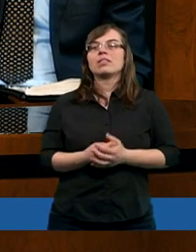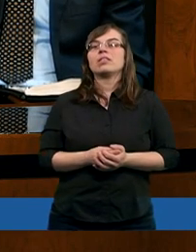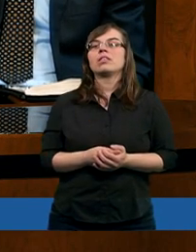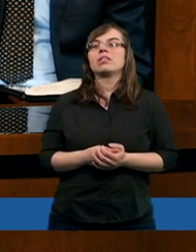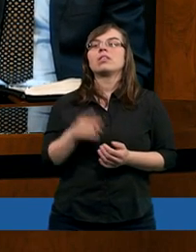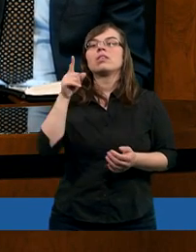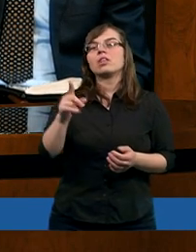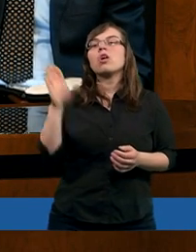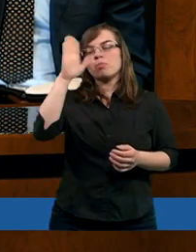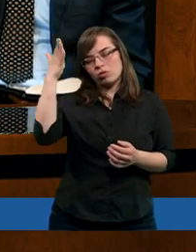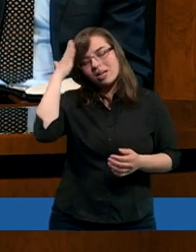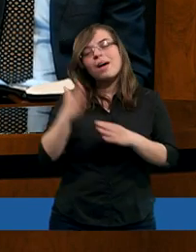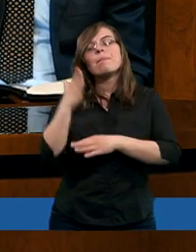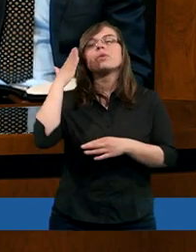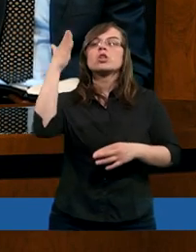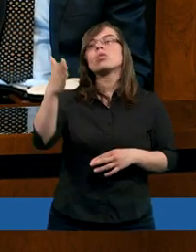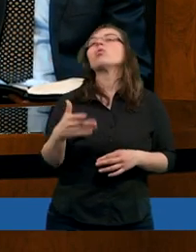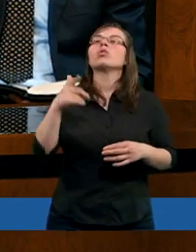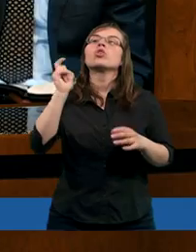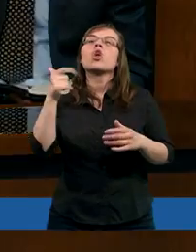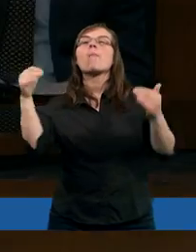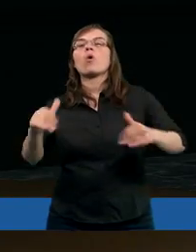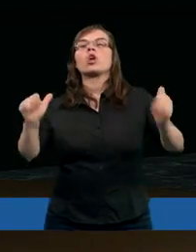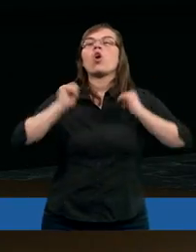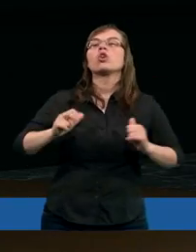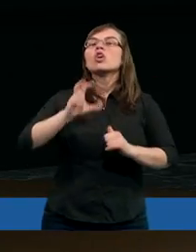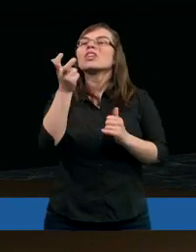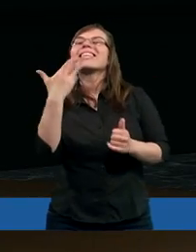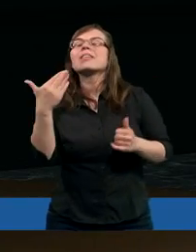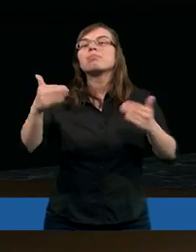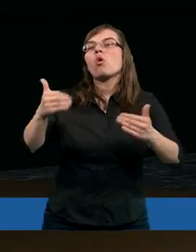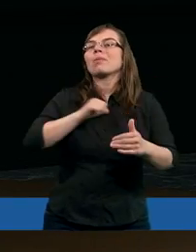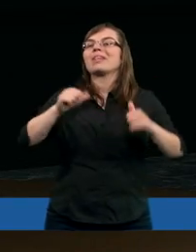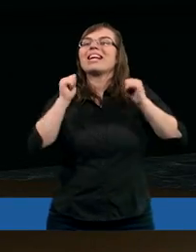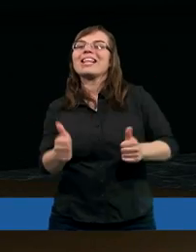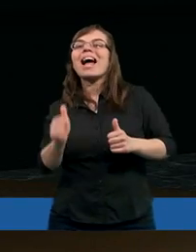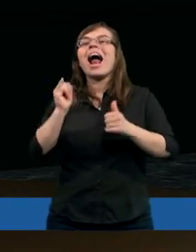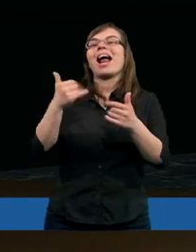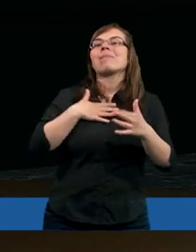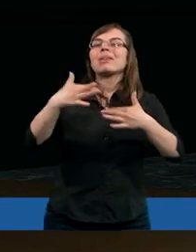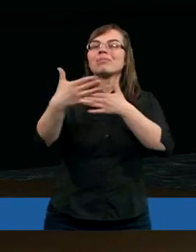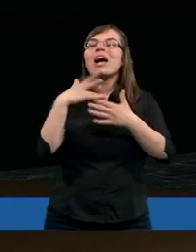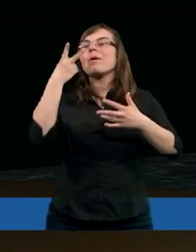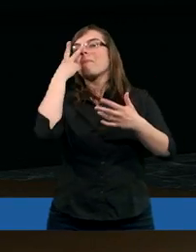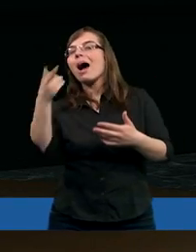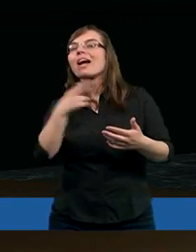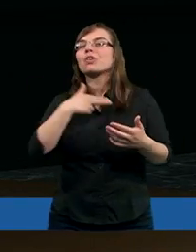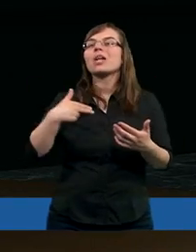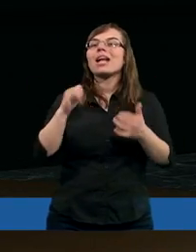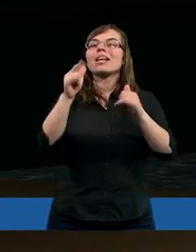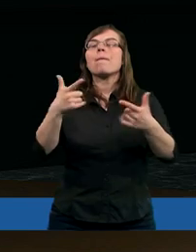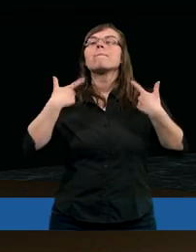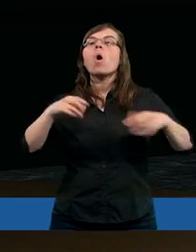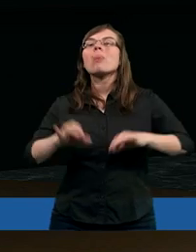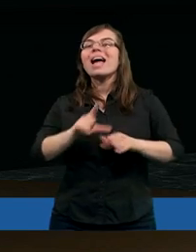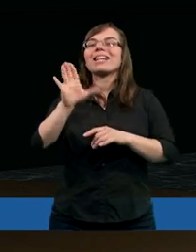Ale Pan Bóg zna przyszłość i On wie po prostu, czego może oczekiwać, kim my możemy się stać. Pan Bóg jak na nas patrzy, to On widzi